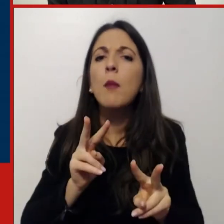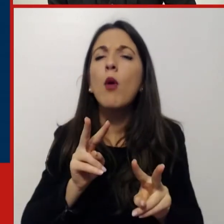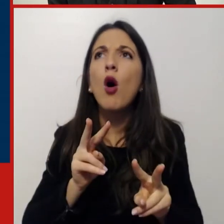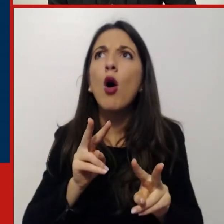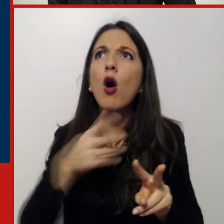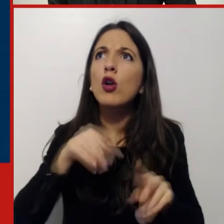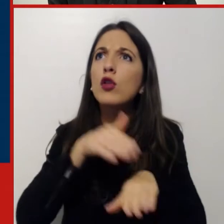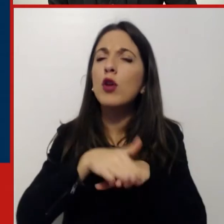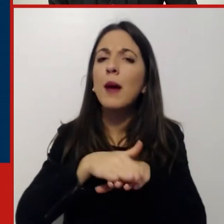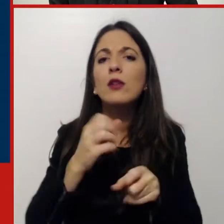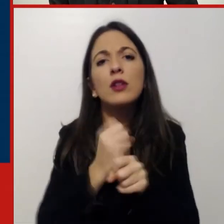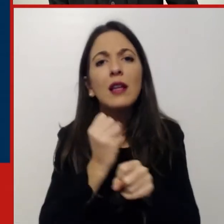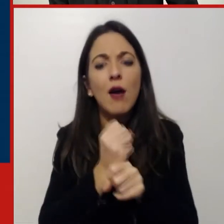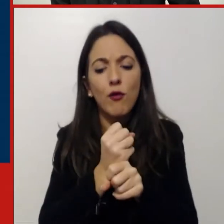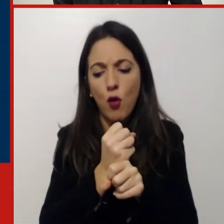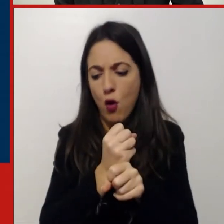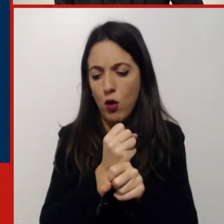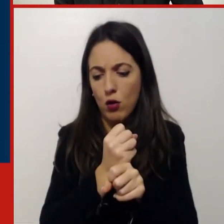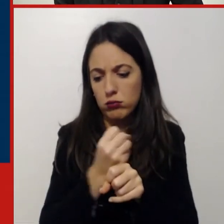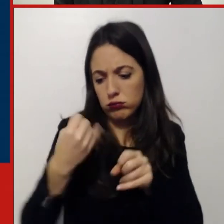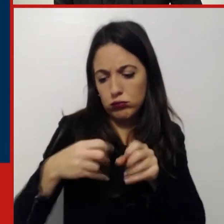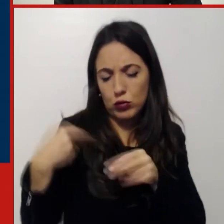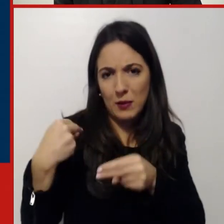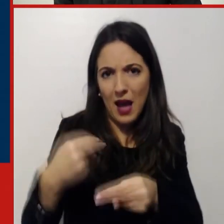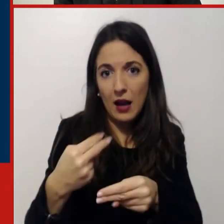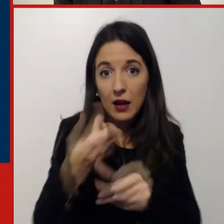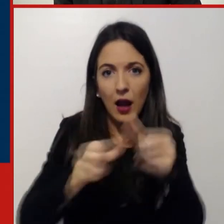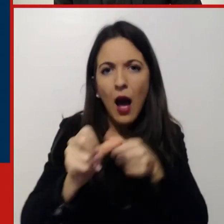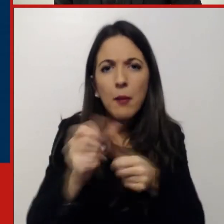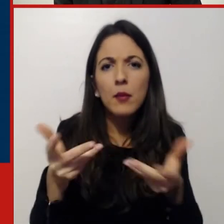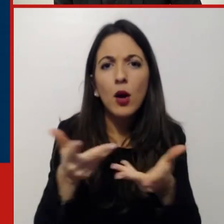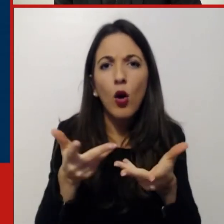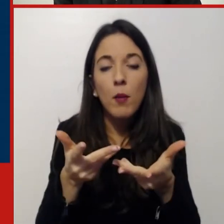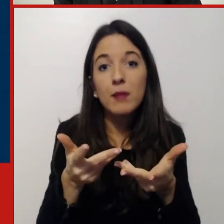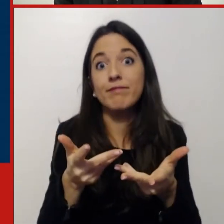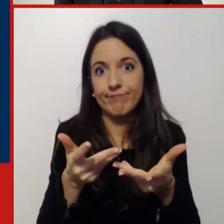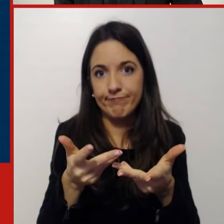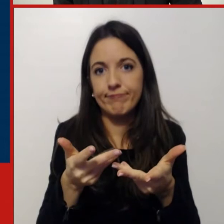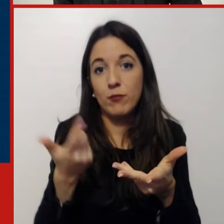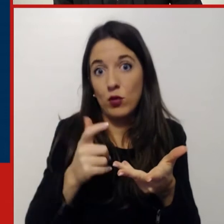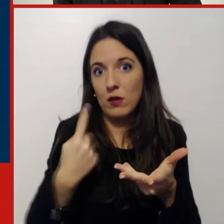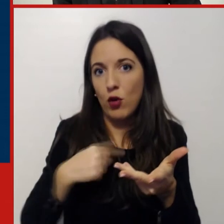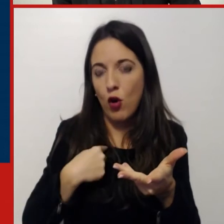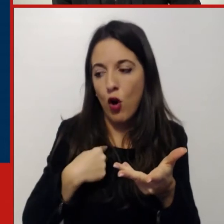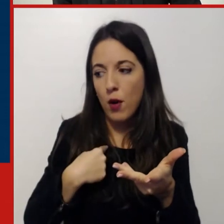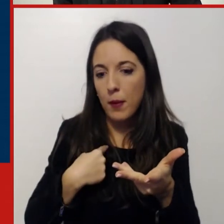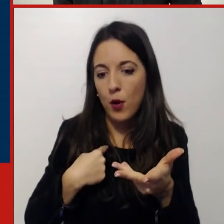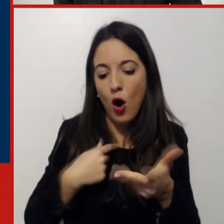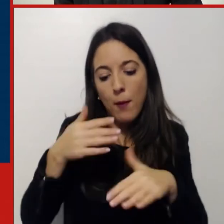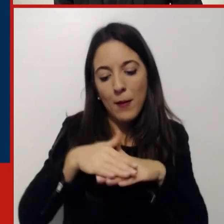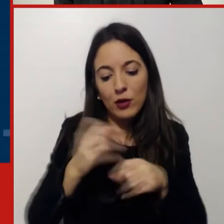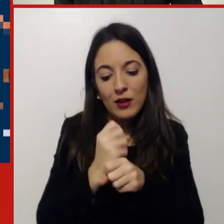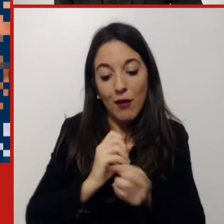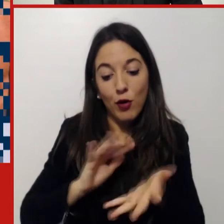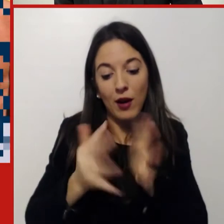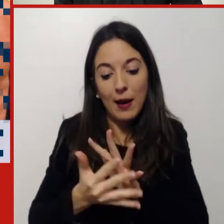lavorare negli ultimi anni con questa grande accelerazione che abbiamo subito durante l'ultimo anno e